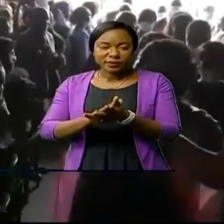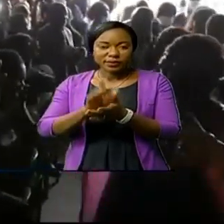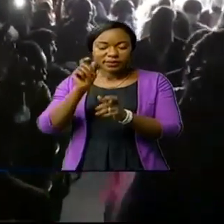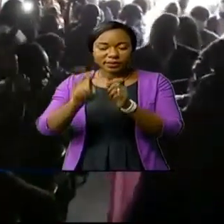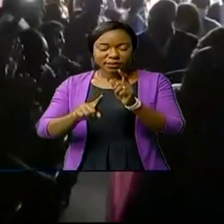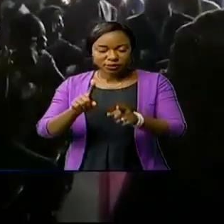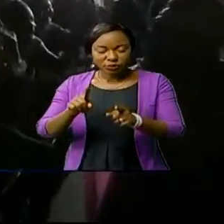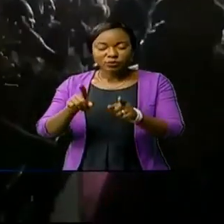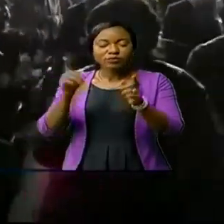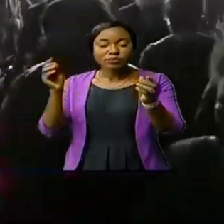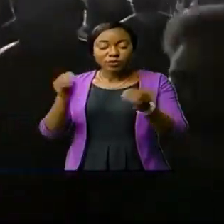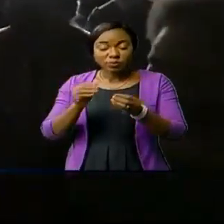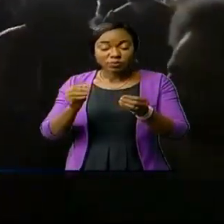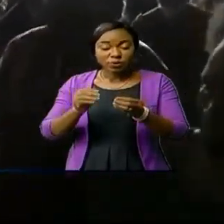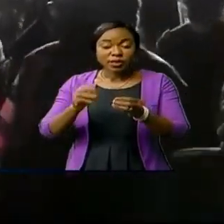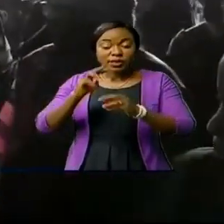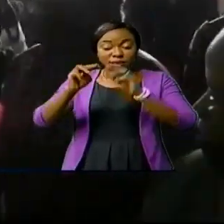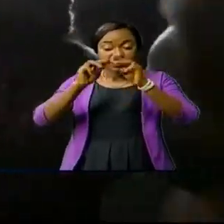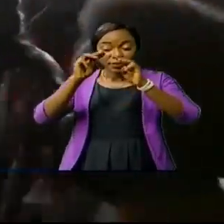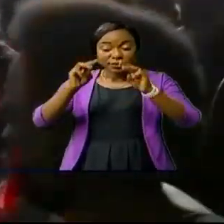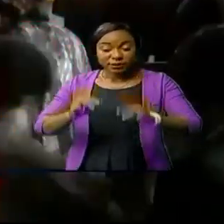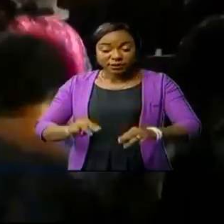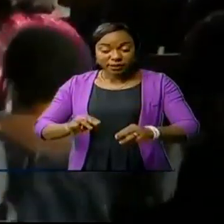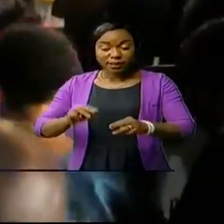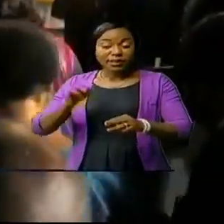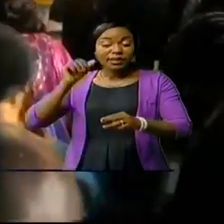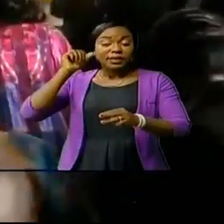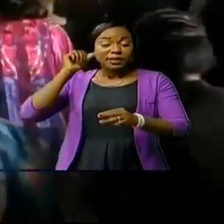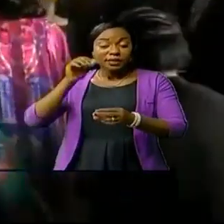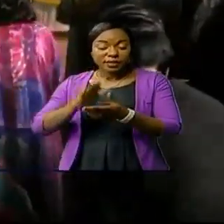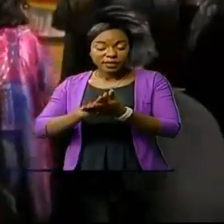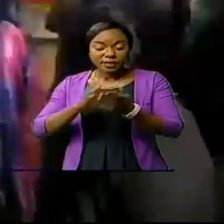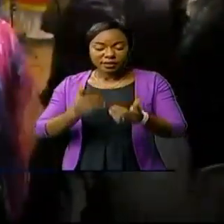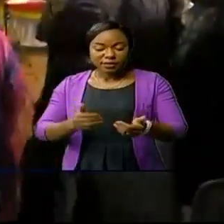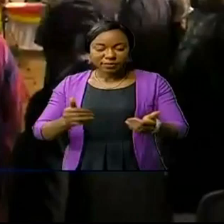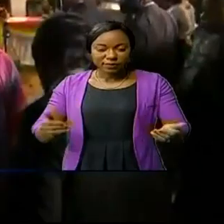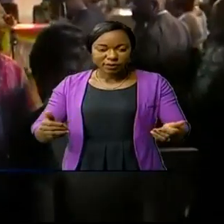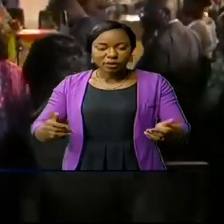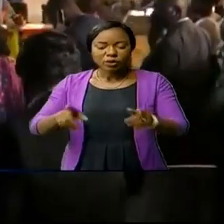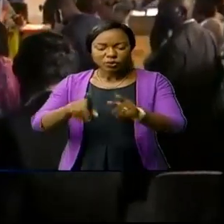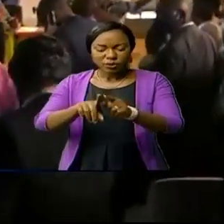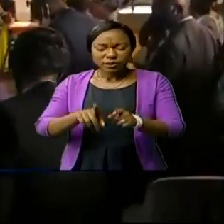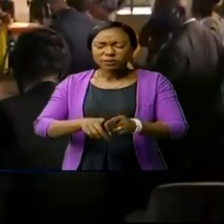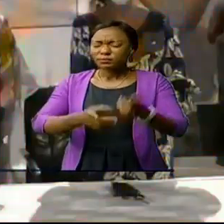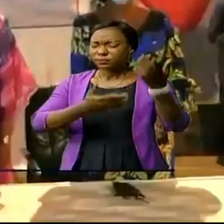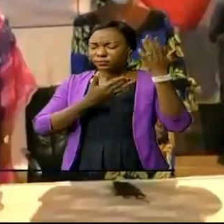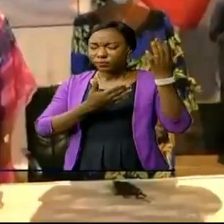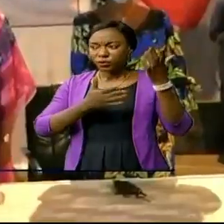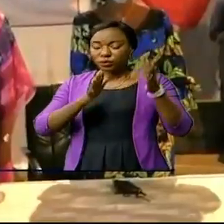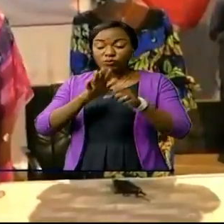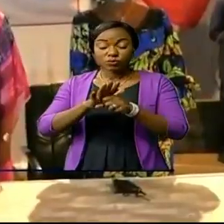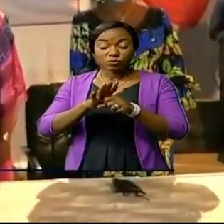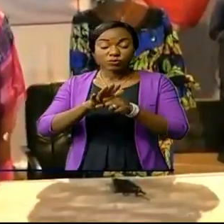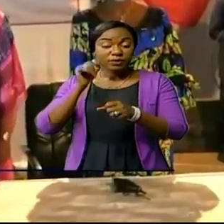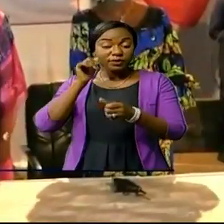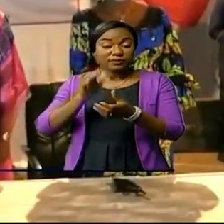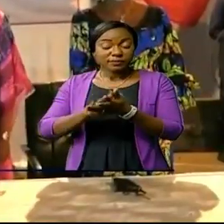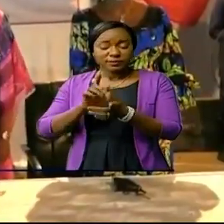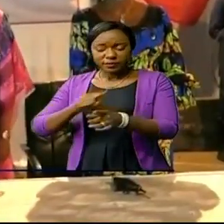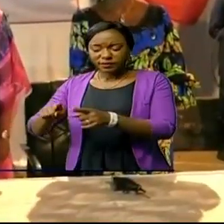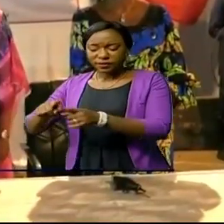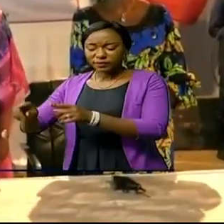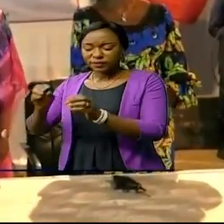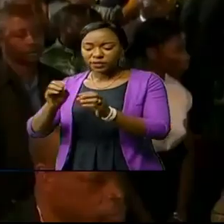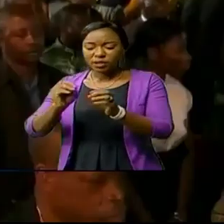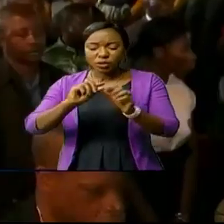ministères du genre, famille et enfants. Sous l'impulsion de Gisèle Ndaya-Luceba, plusieurs femmes, issues de différentes organisations